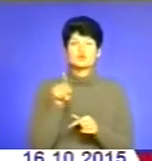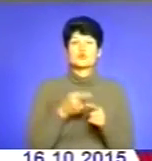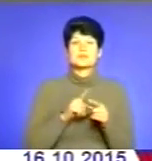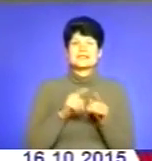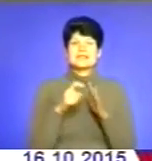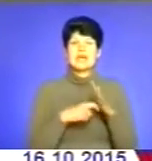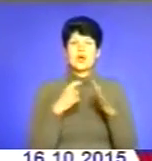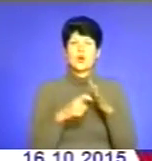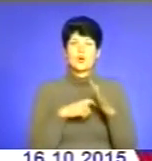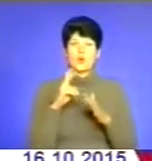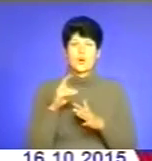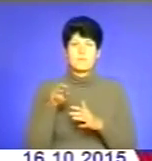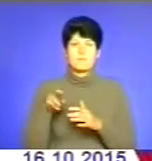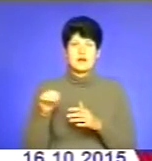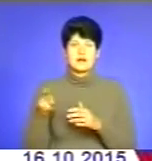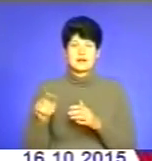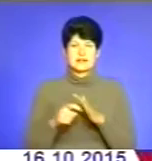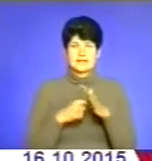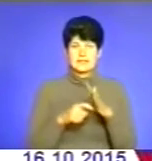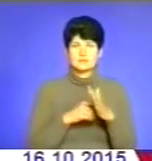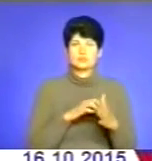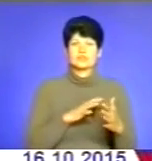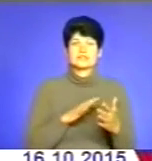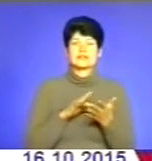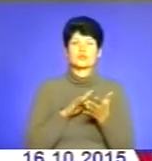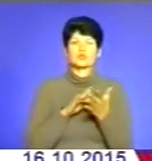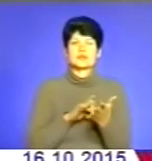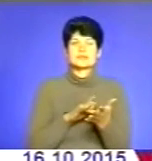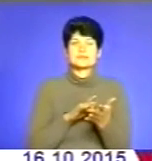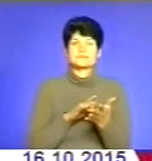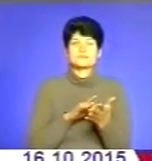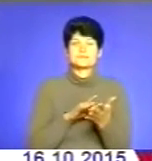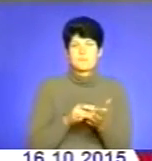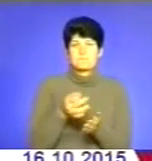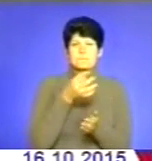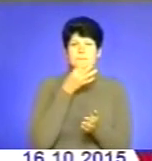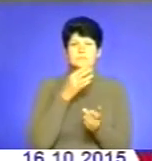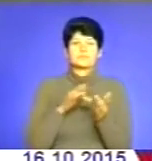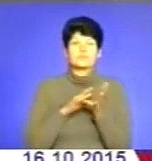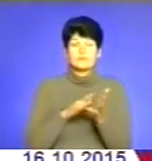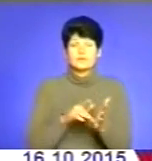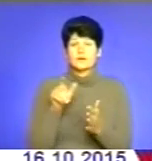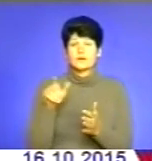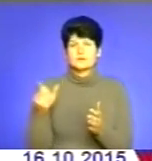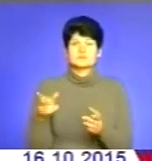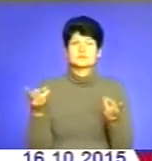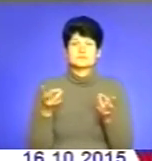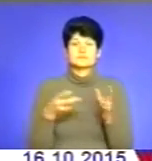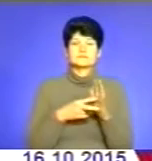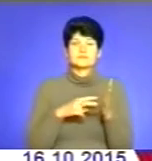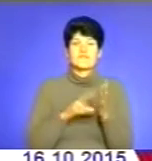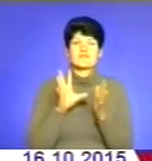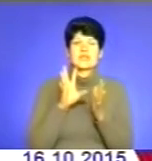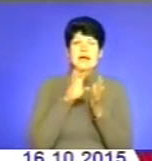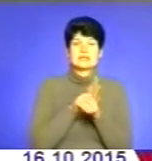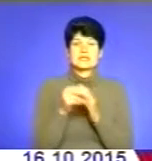притягнули туристів, необхідно в планах є вкладення